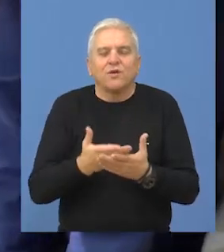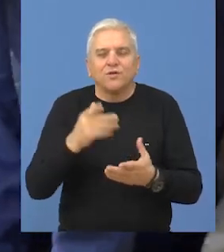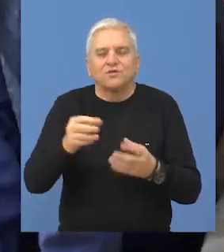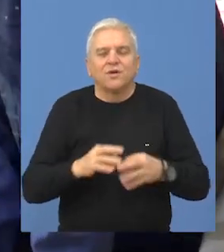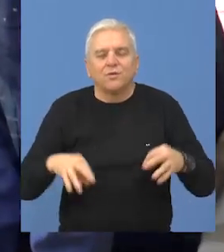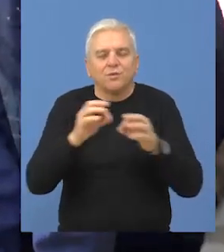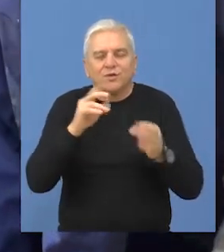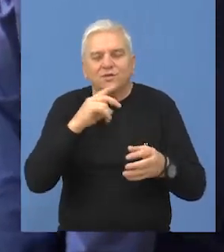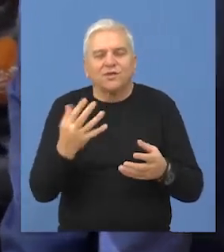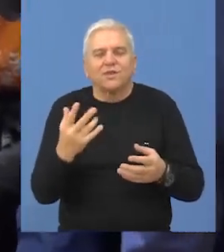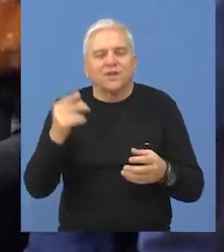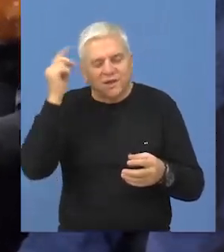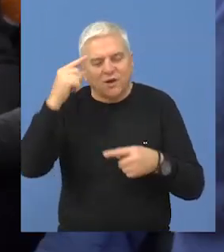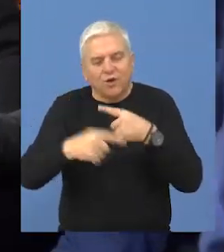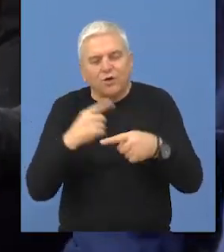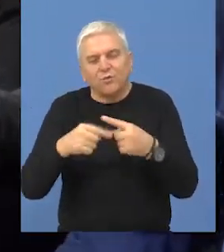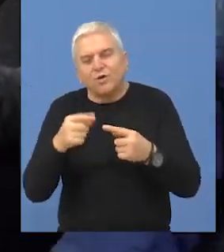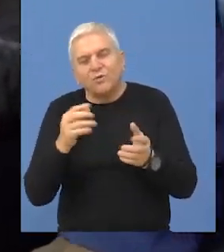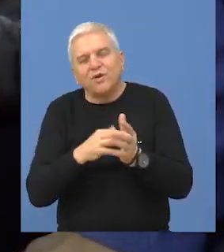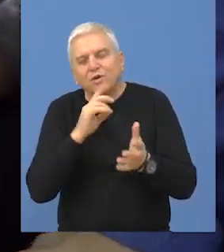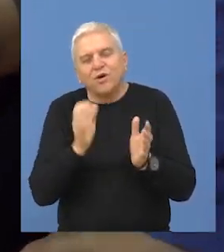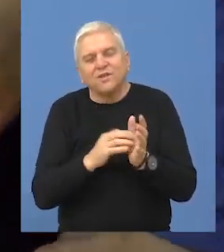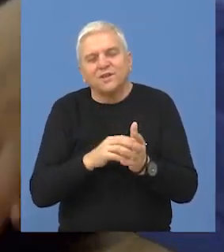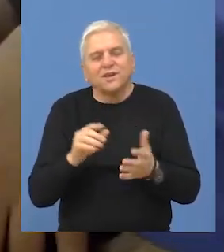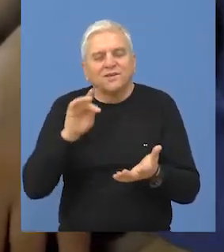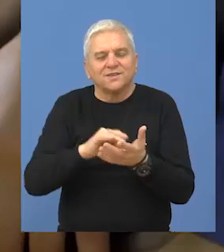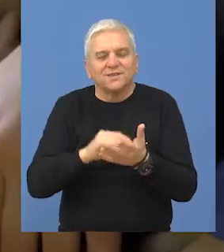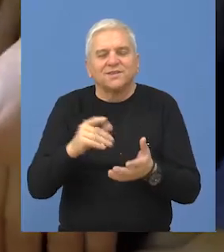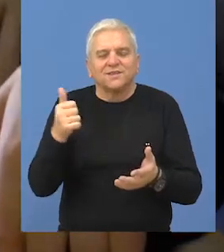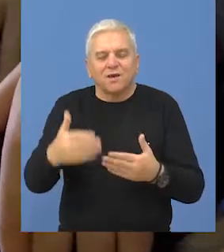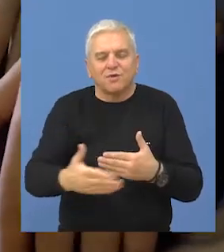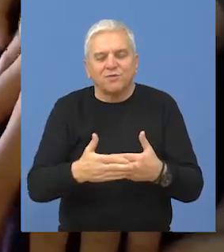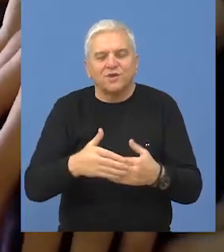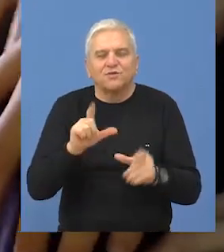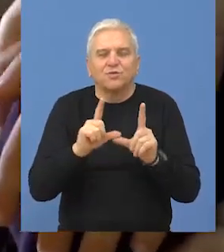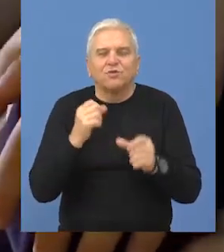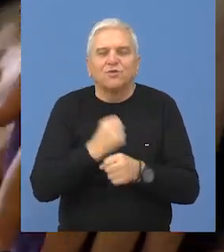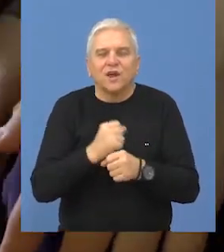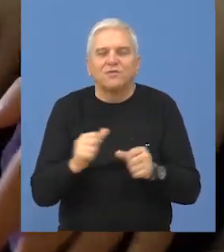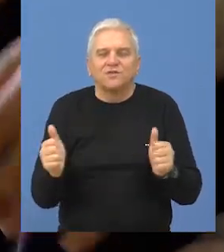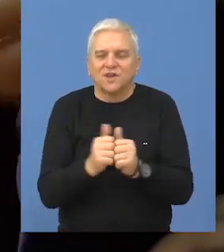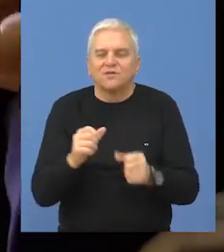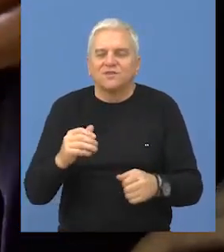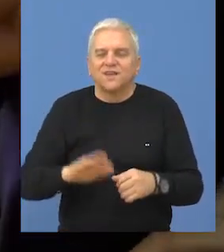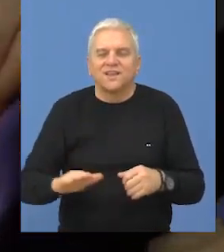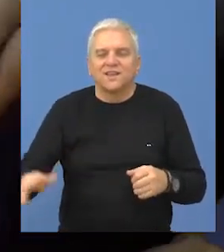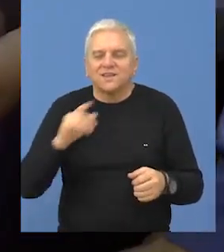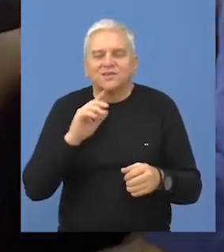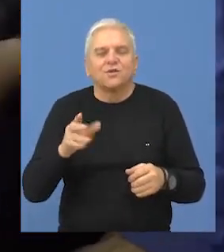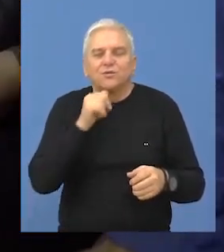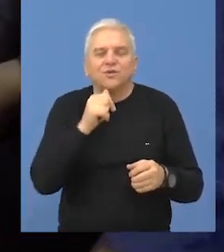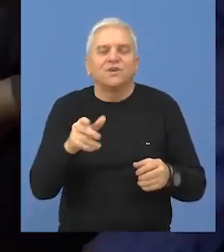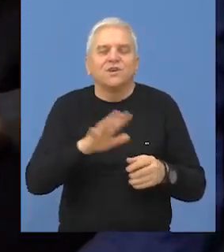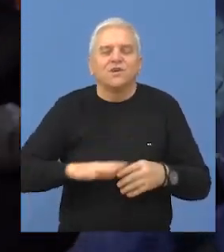programa podrazumevala je nekoliko promjena koje su se uglavnom ticale samog pristupa u radu sa decom, kao i uređenja